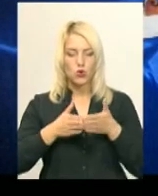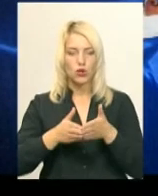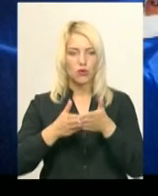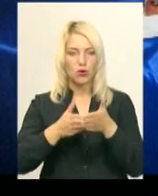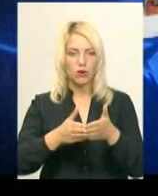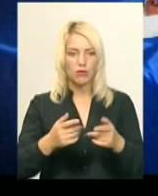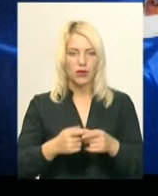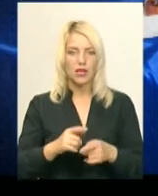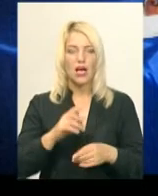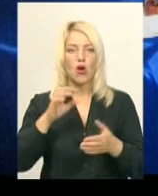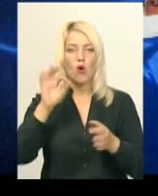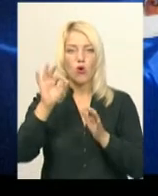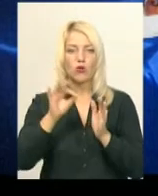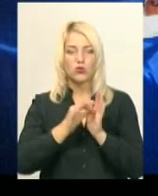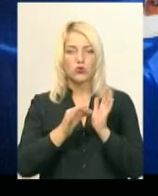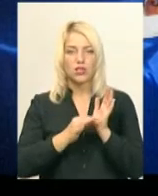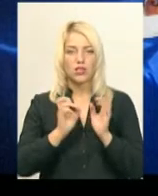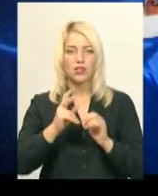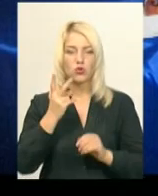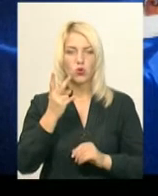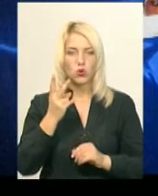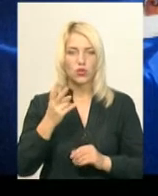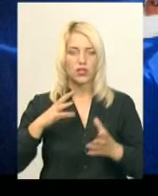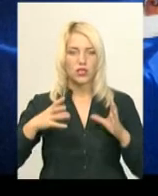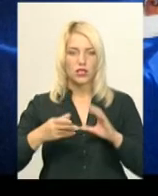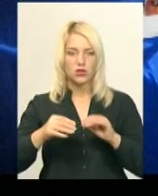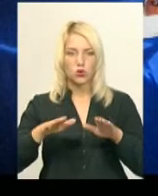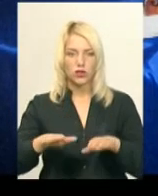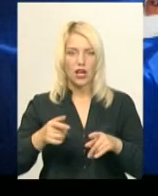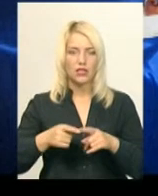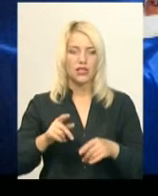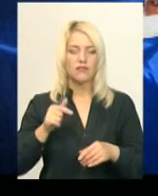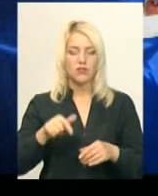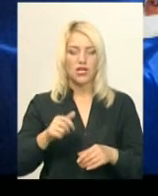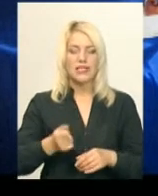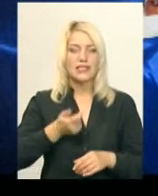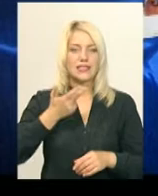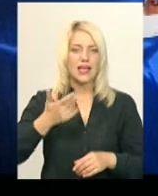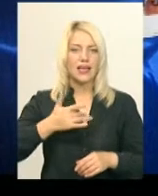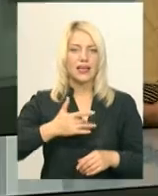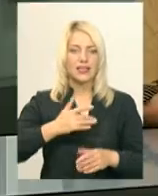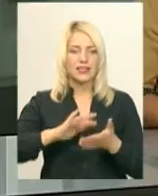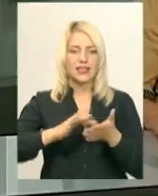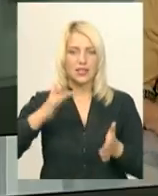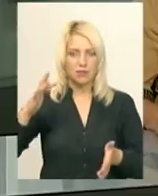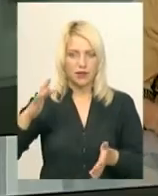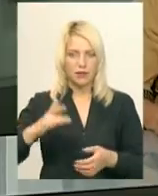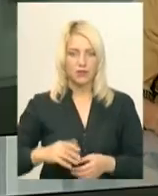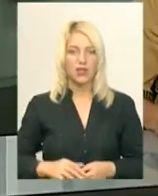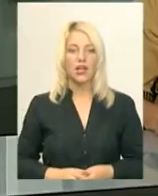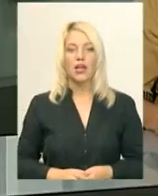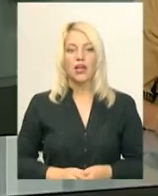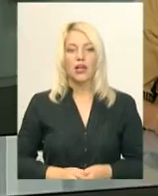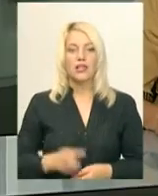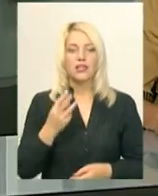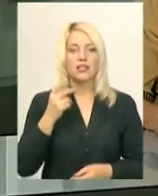корабля «Бора», судді оцінили як другий результат. Тож цього року Юрій Гаркавенко став срібним призером Чемпіонату світу. 13